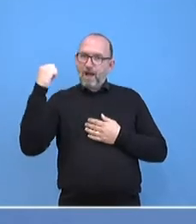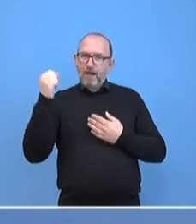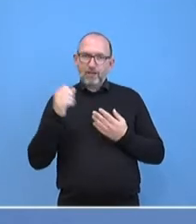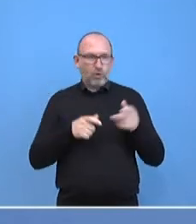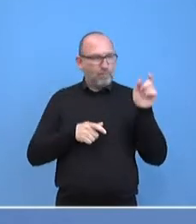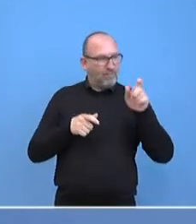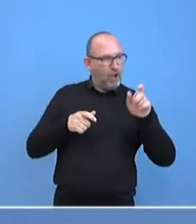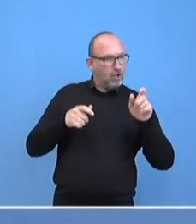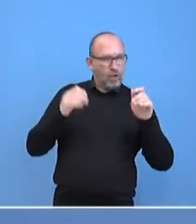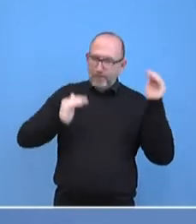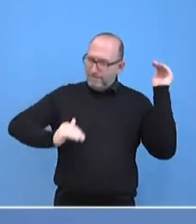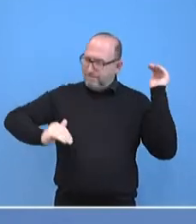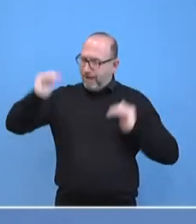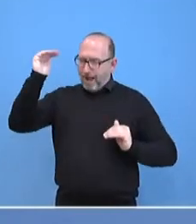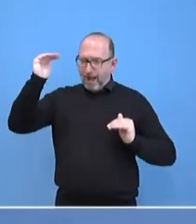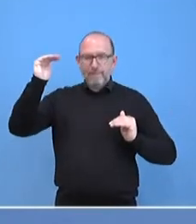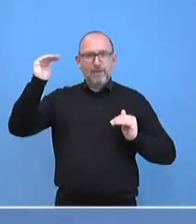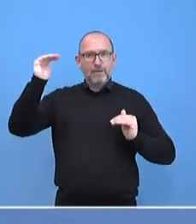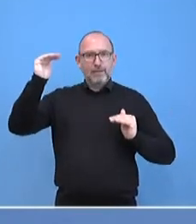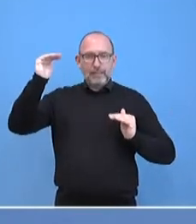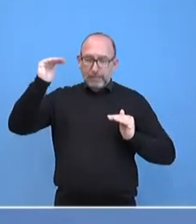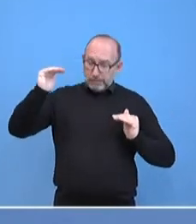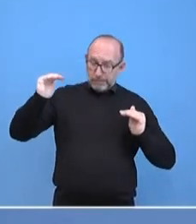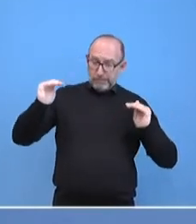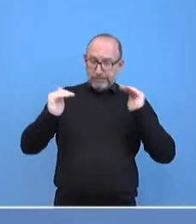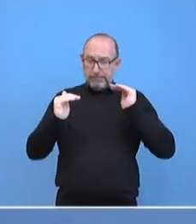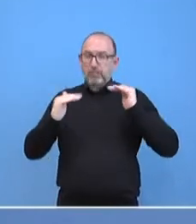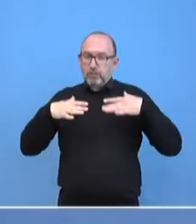Bevölkerung aufgetan hat, gar nicht überbrückt werden.